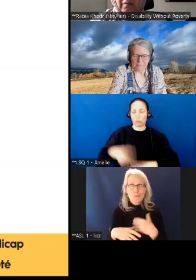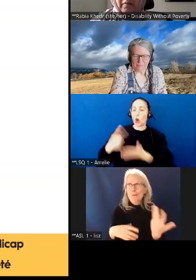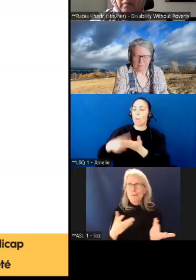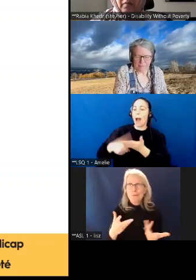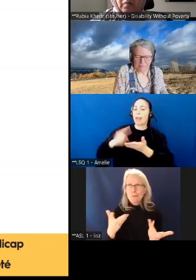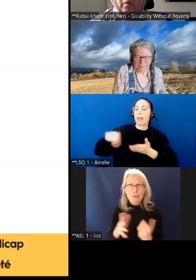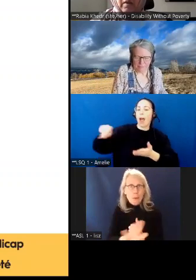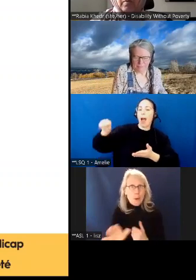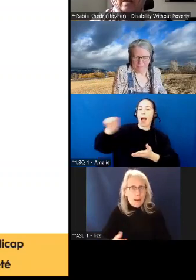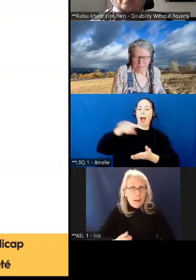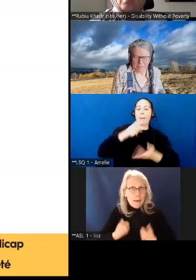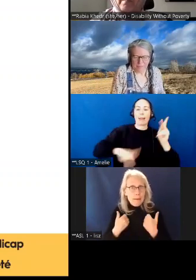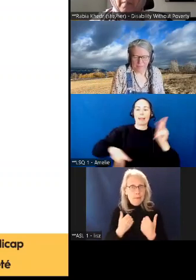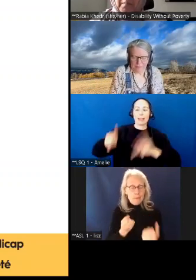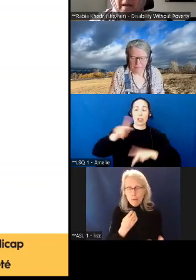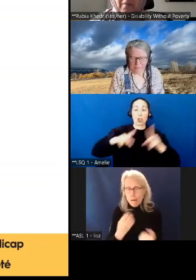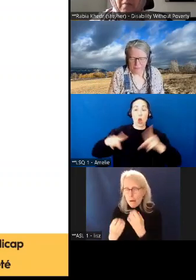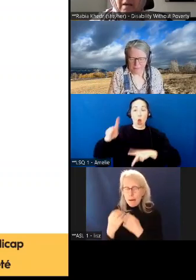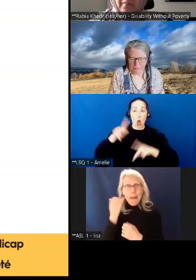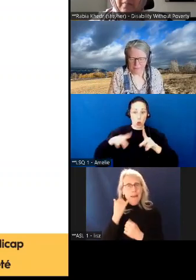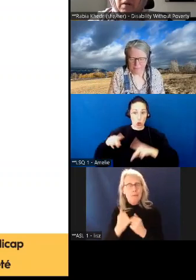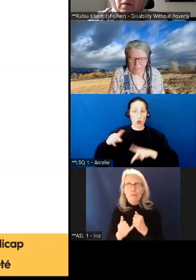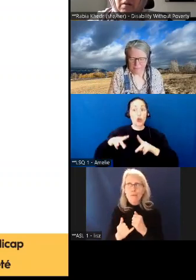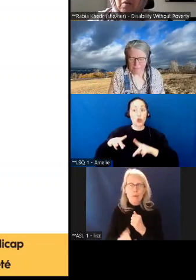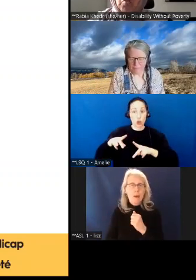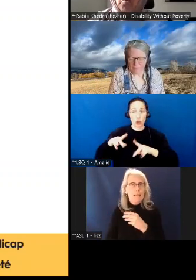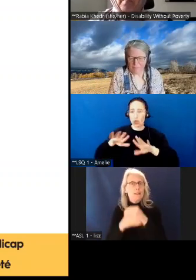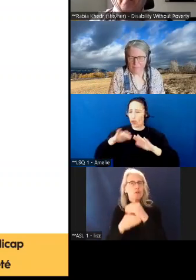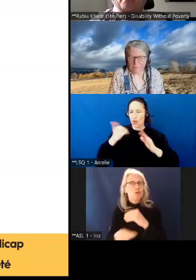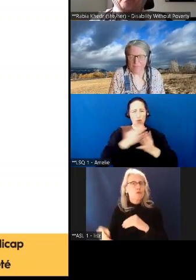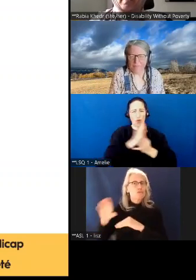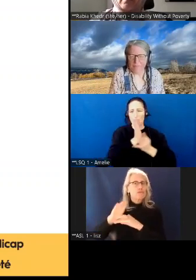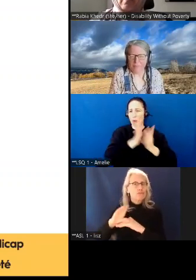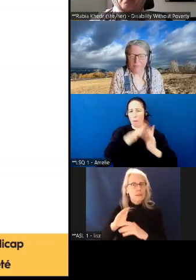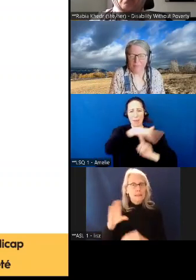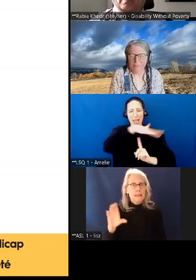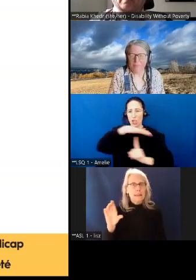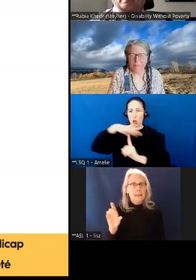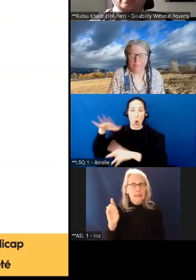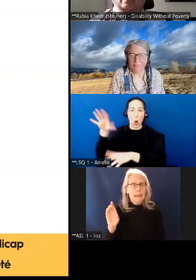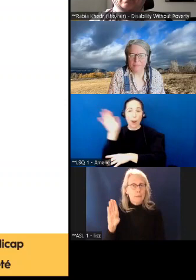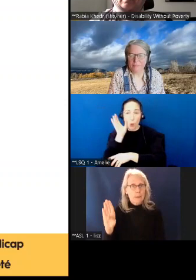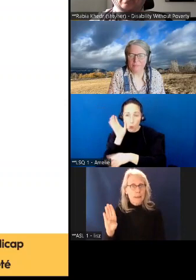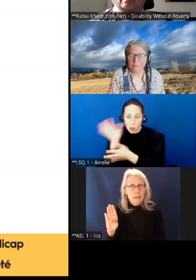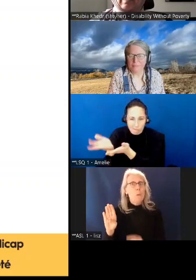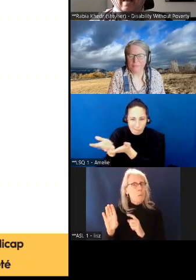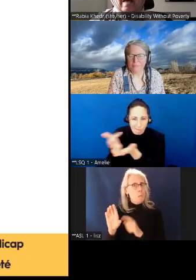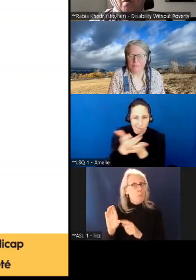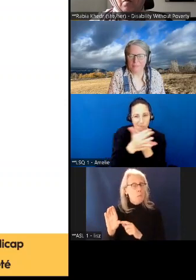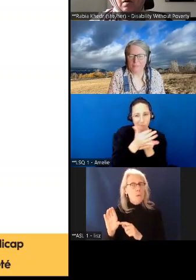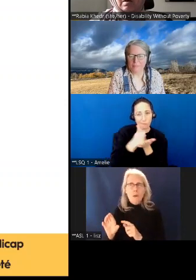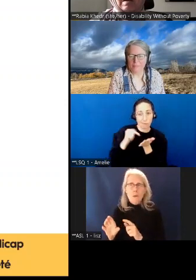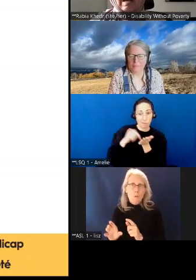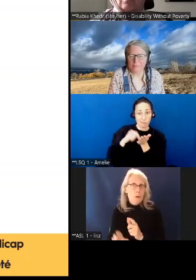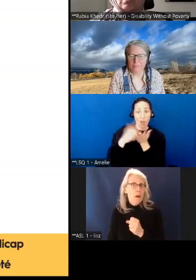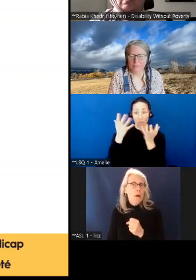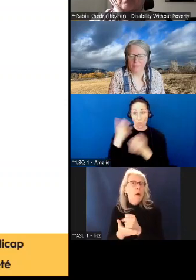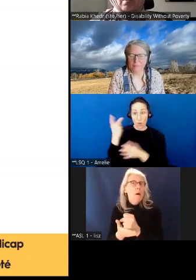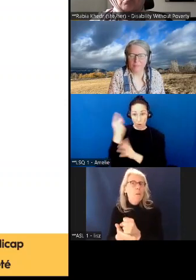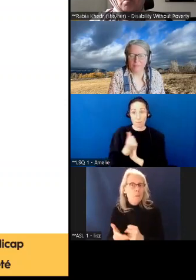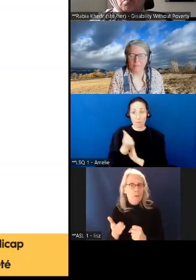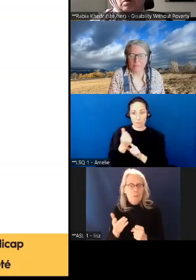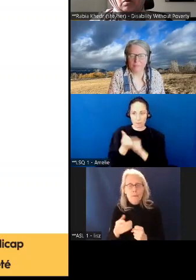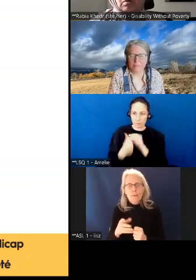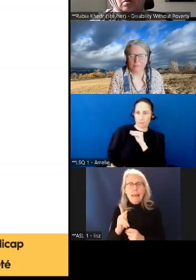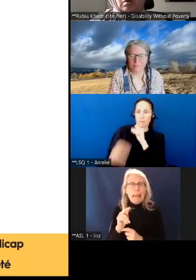de la part des gens issus de tous milieux et qu'ils veulent avoir une prestation